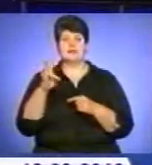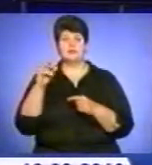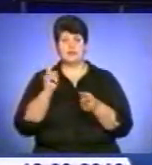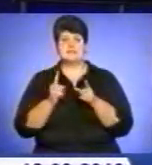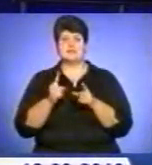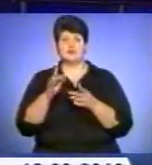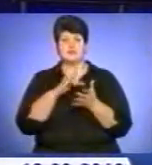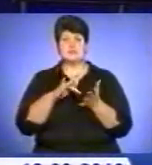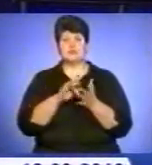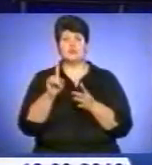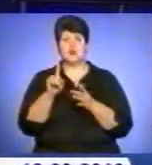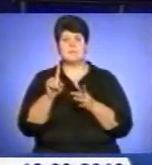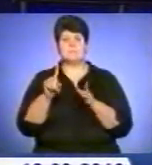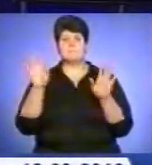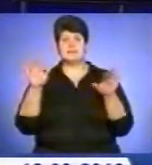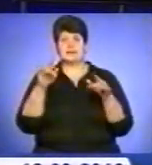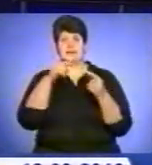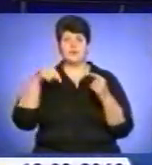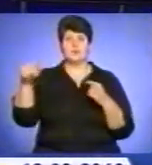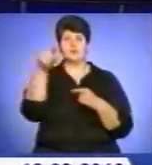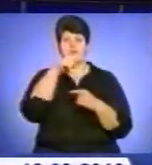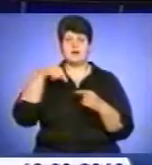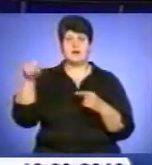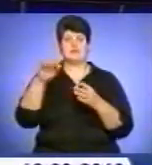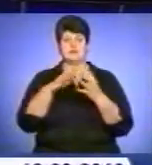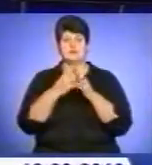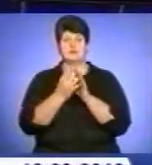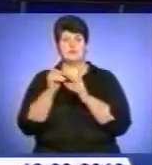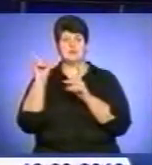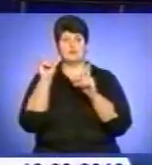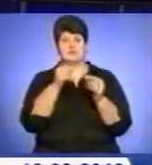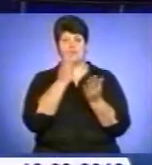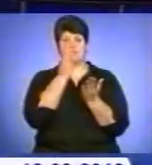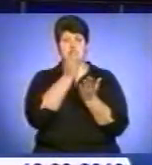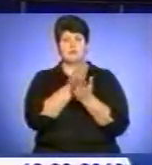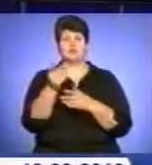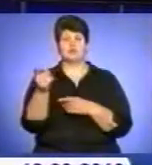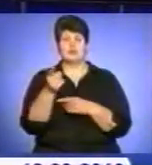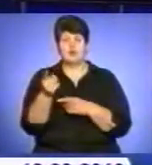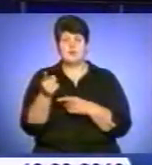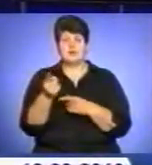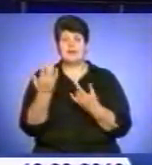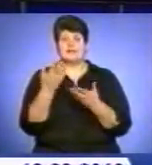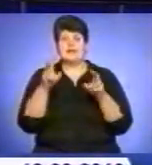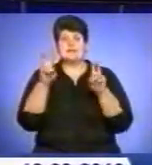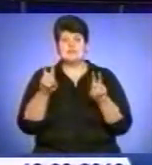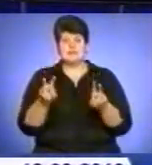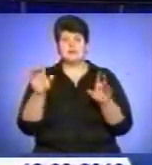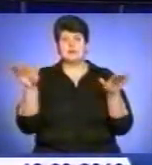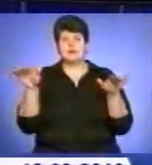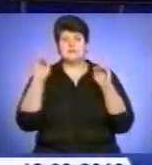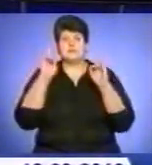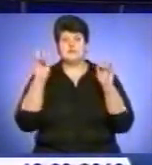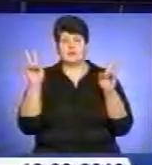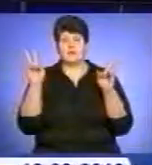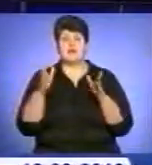центру, що птахи кружляли над їх селом і полетіли у напрямку Тернополя. Де усіли пернаті, наразі невідомо. В